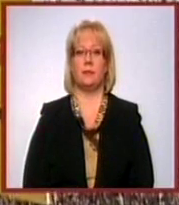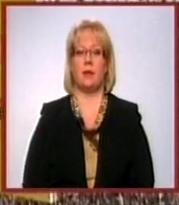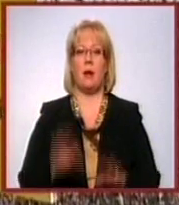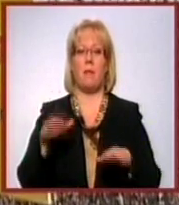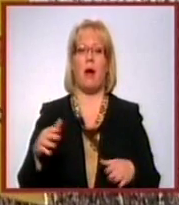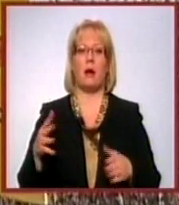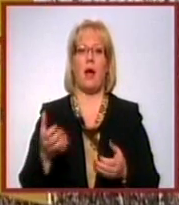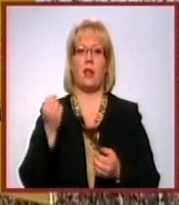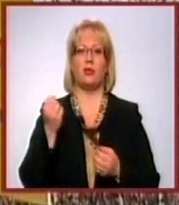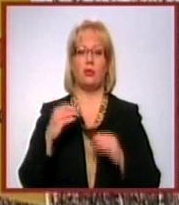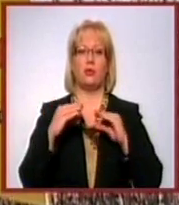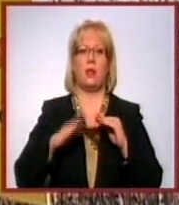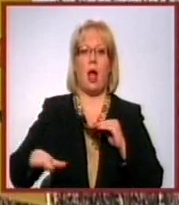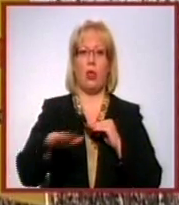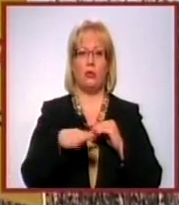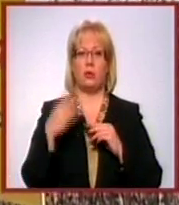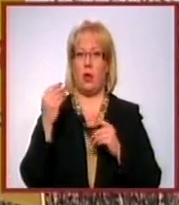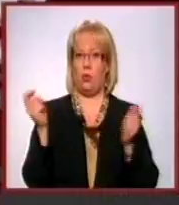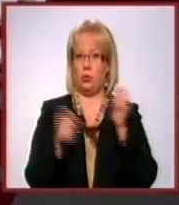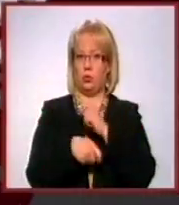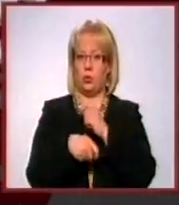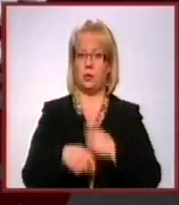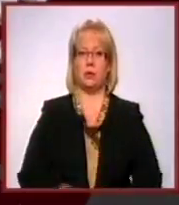Par atrašanos uz ledus naudas sots?